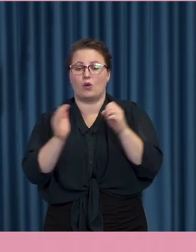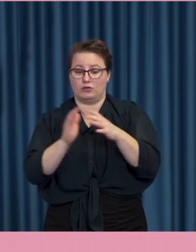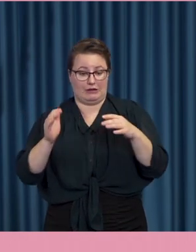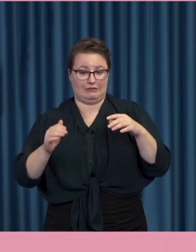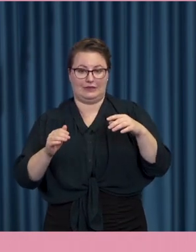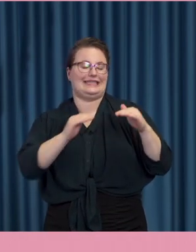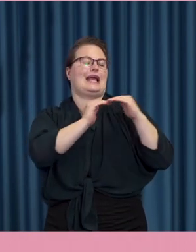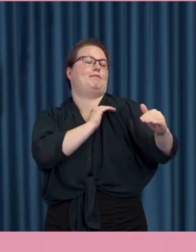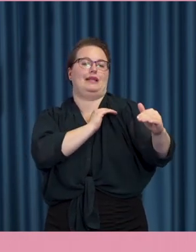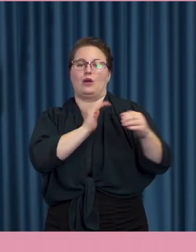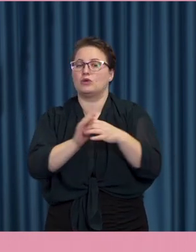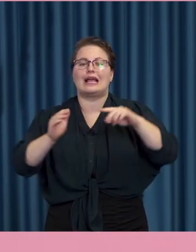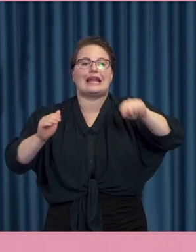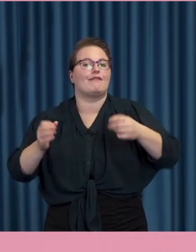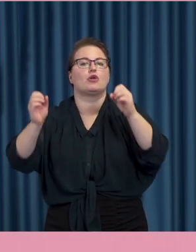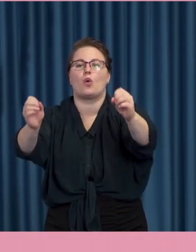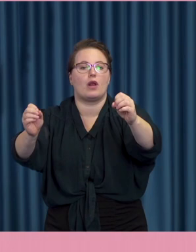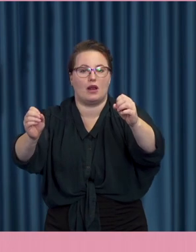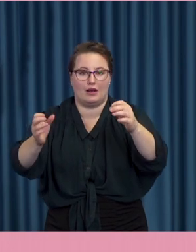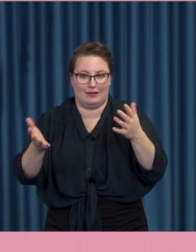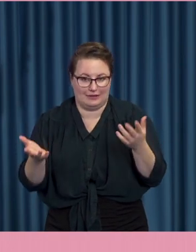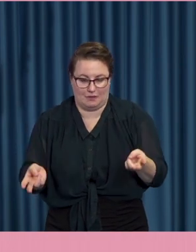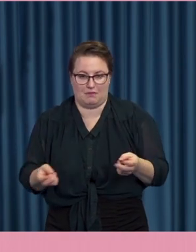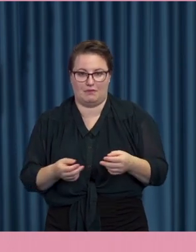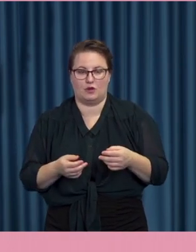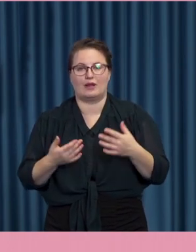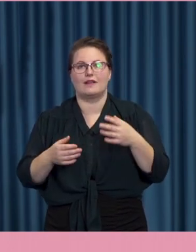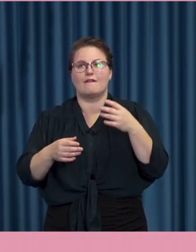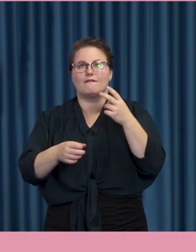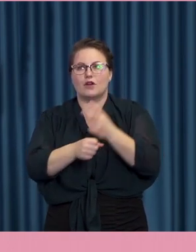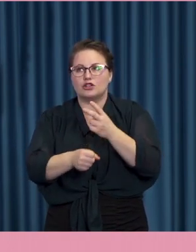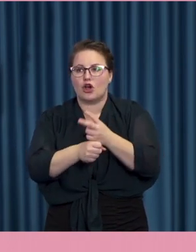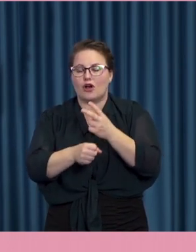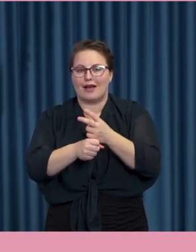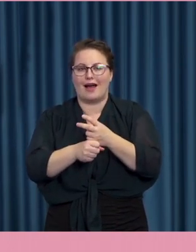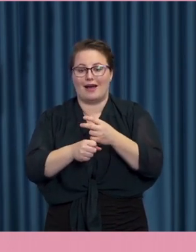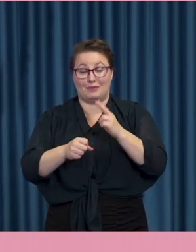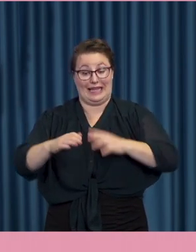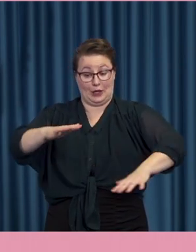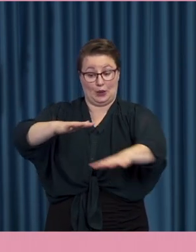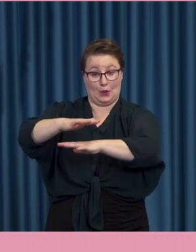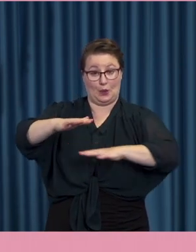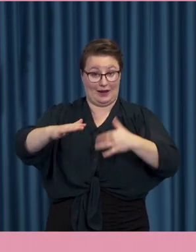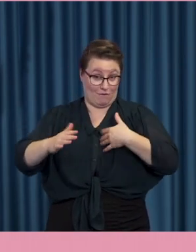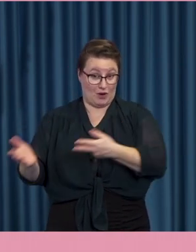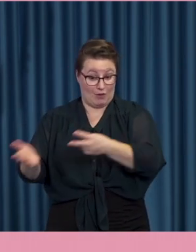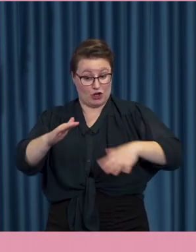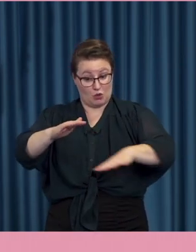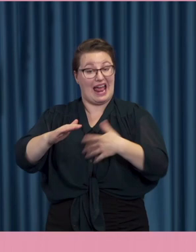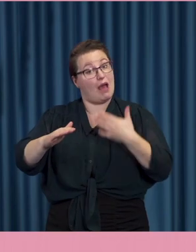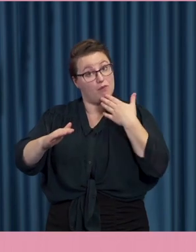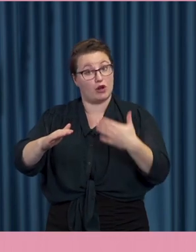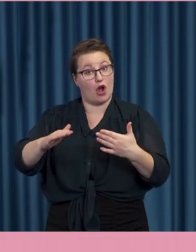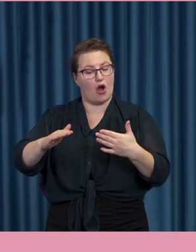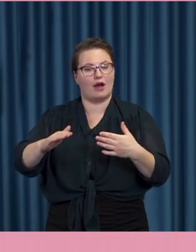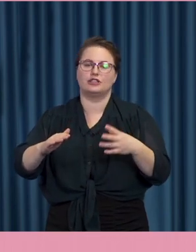tycker det viktigt att man inte tappar bort dem. De grundstenarna i demokratin är ändå rätt bra. Även om de är långt ifrån någon sorts